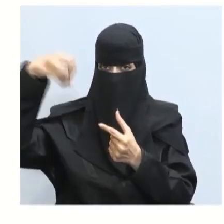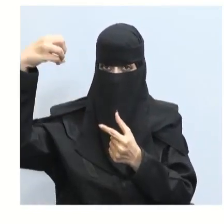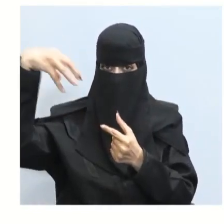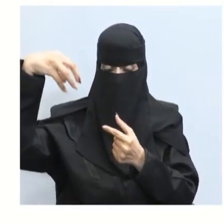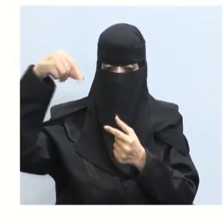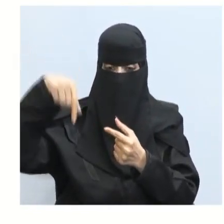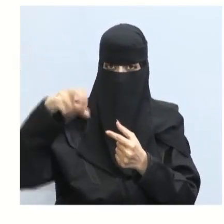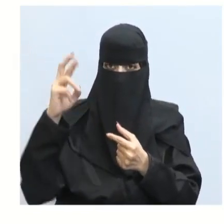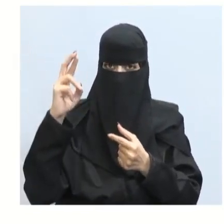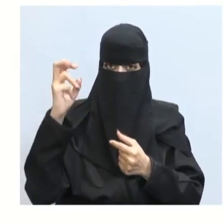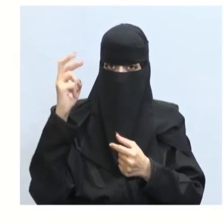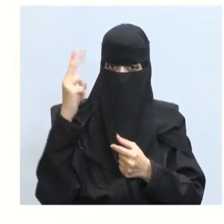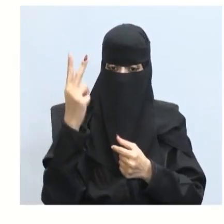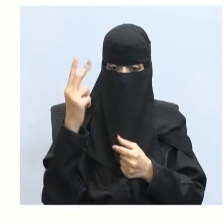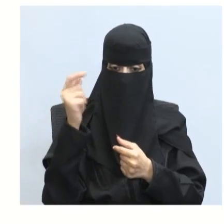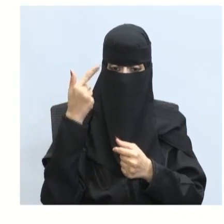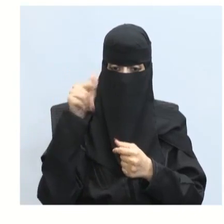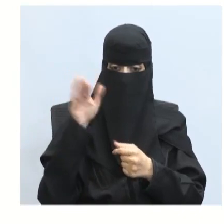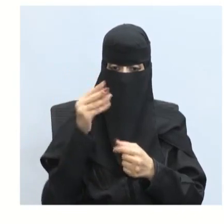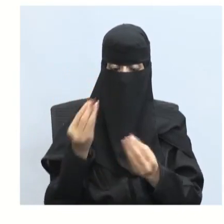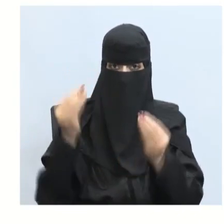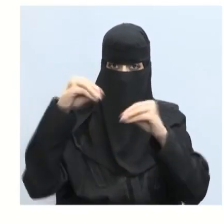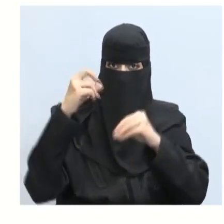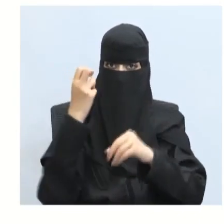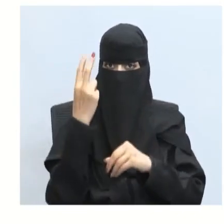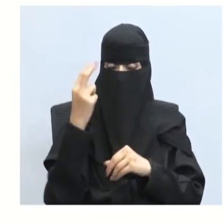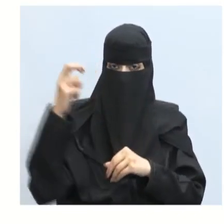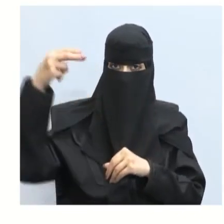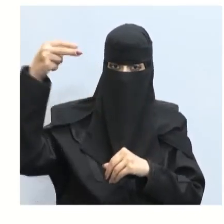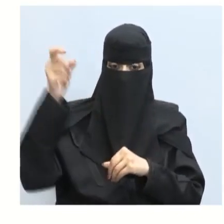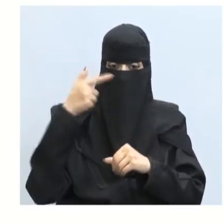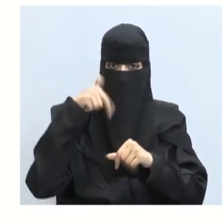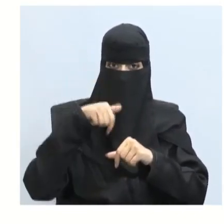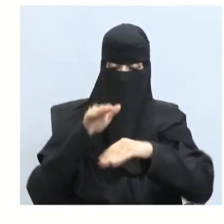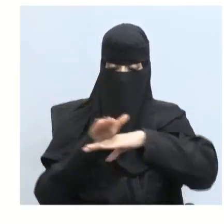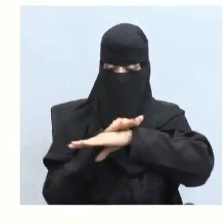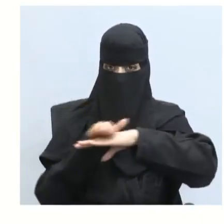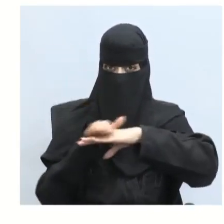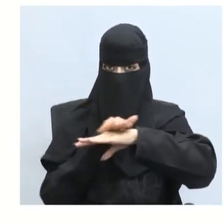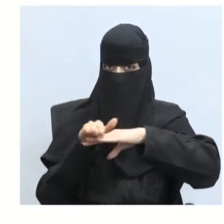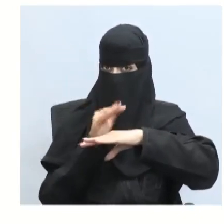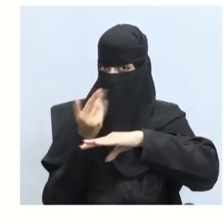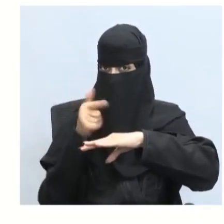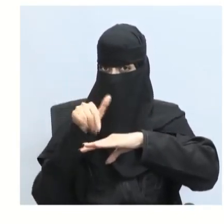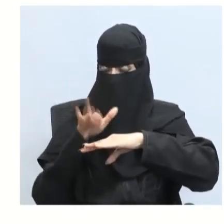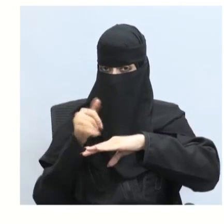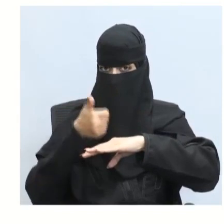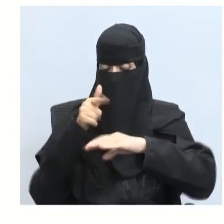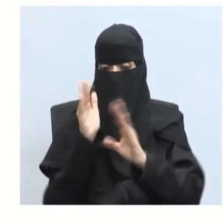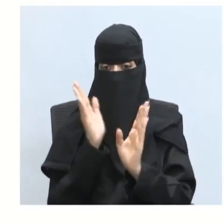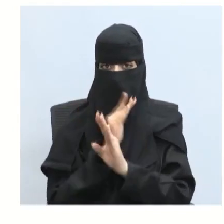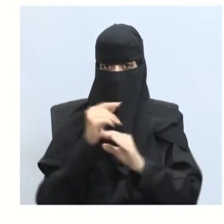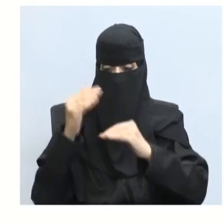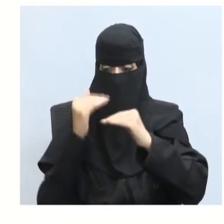الار اثنين أصبحت اثنين مضاعفة فإن استضاءة السطح ماذا سيحدث لها؟ إذن عكسي